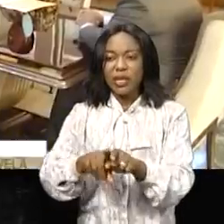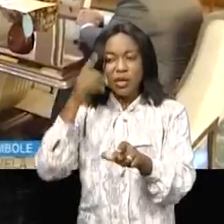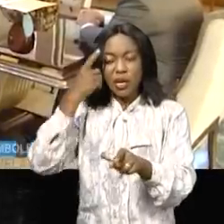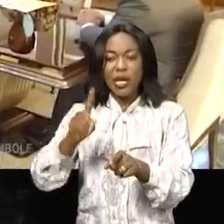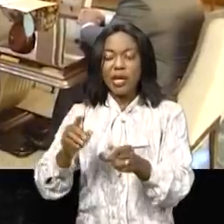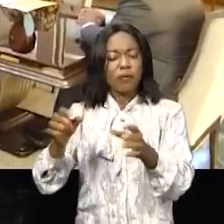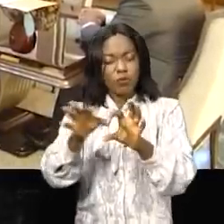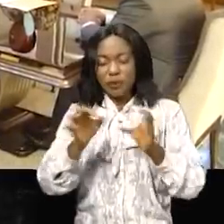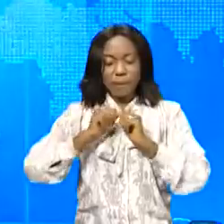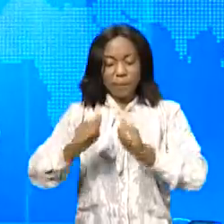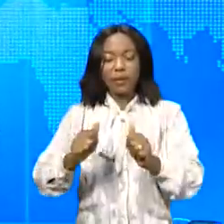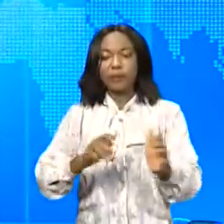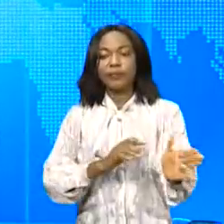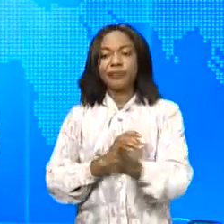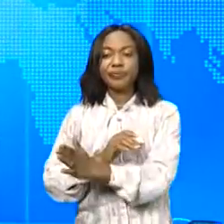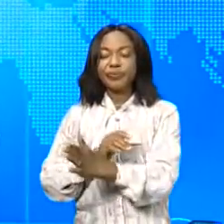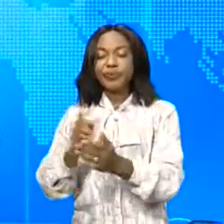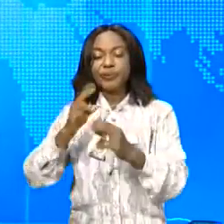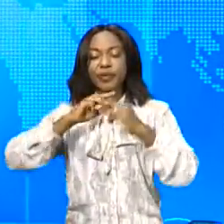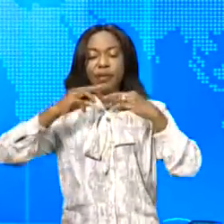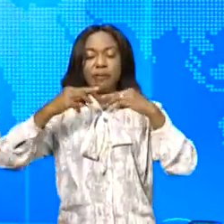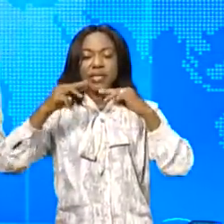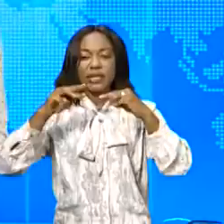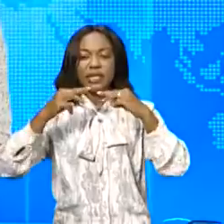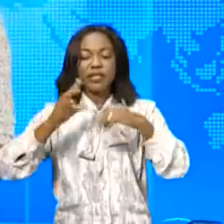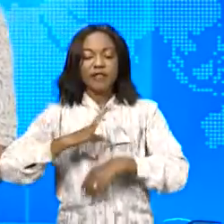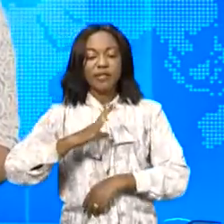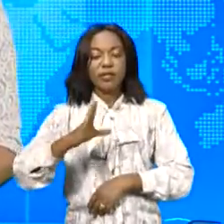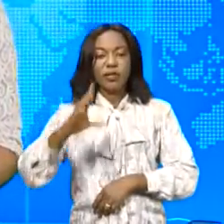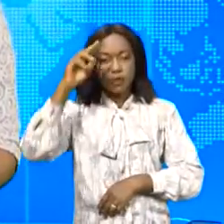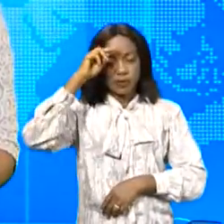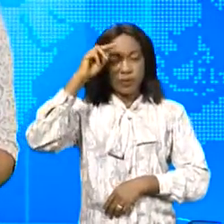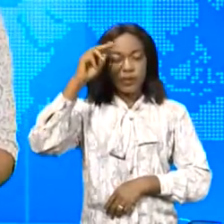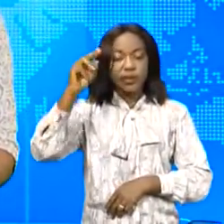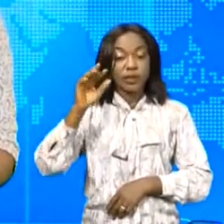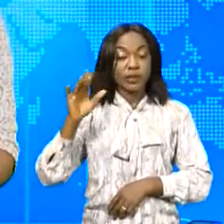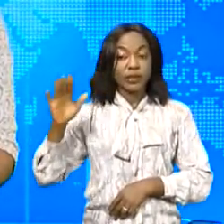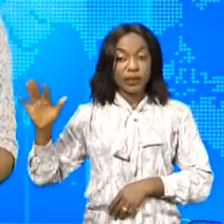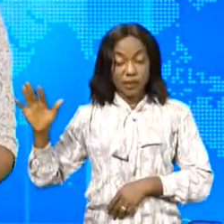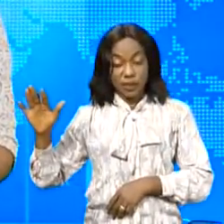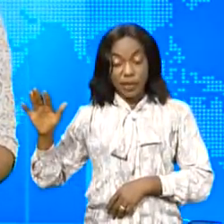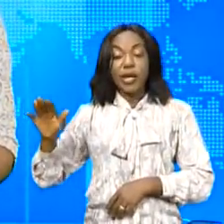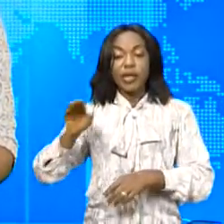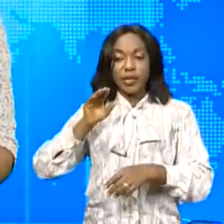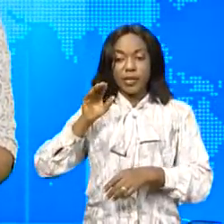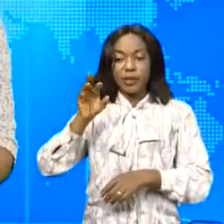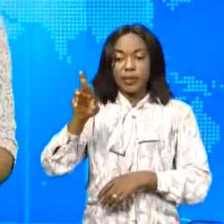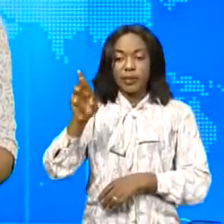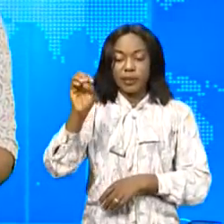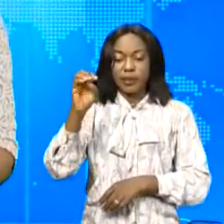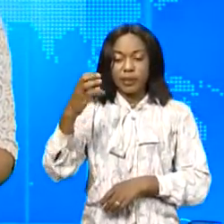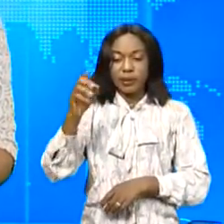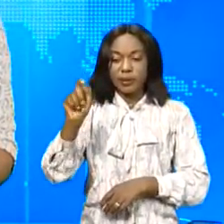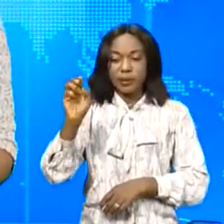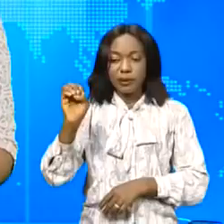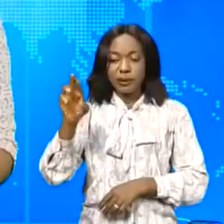pas négociable Message de félicitation de l'université de Kinshasa les recteurs les comités de gestion et toute